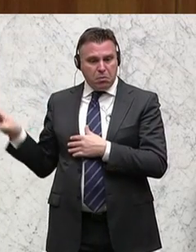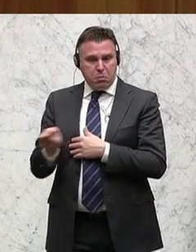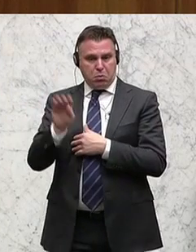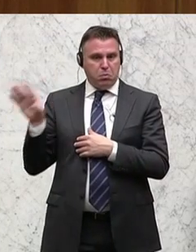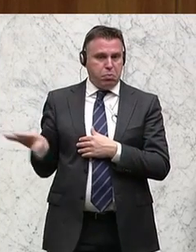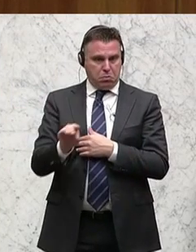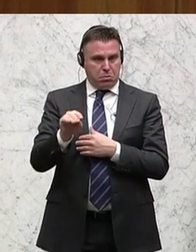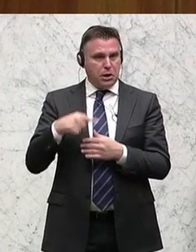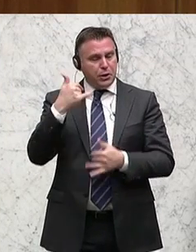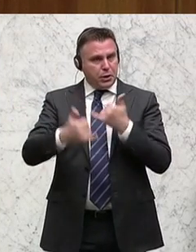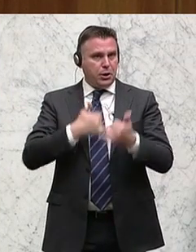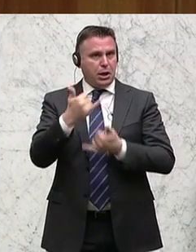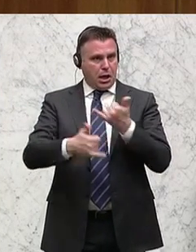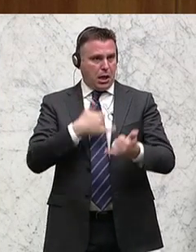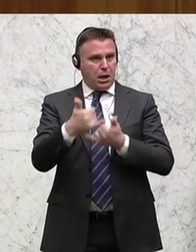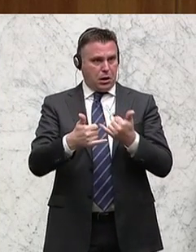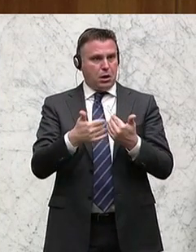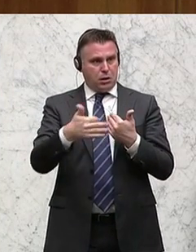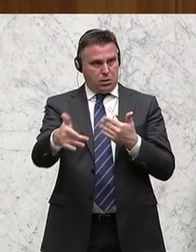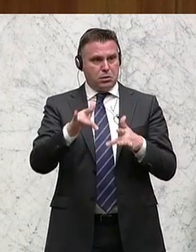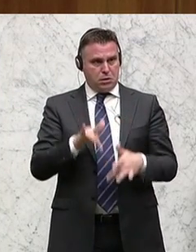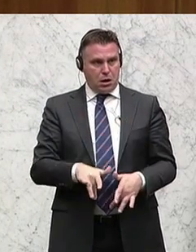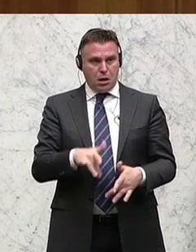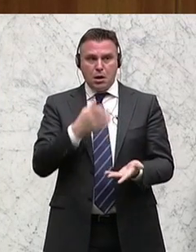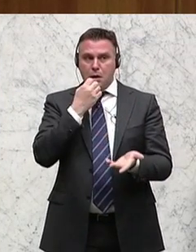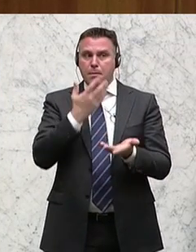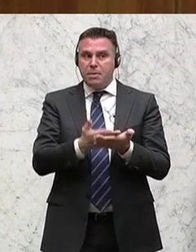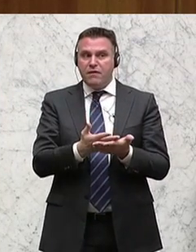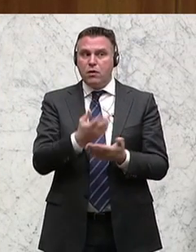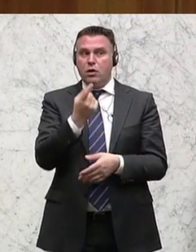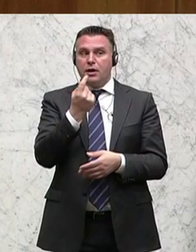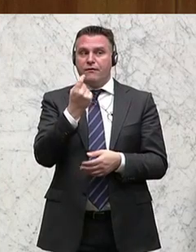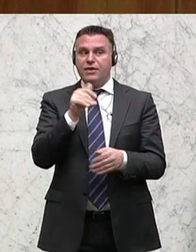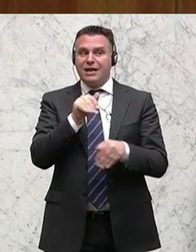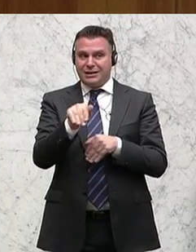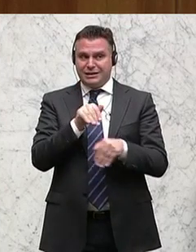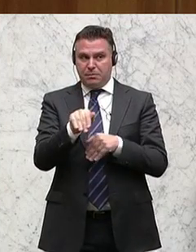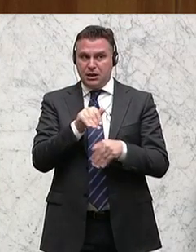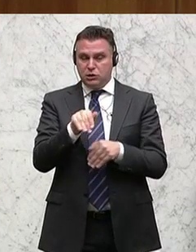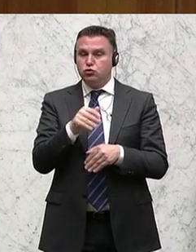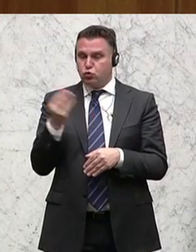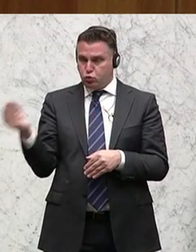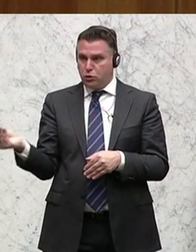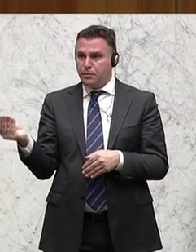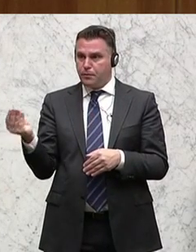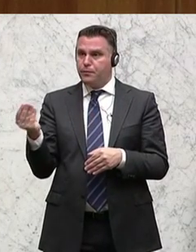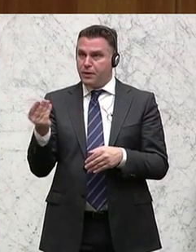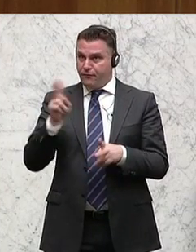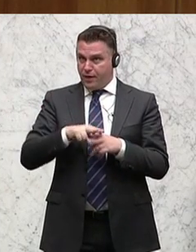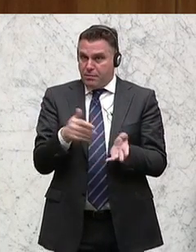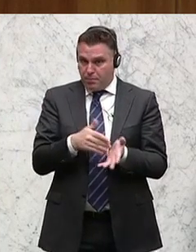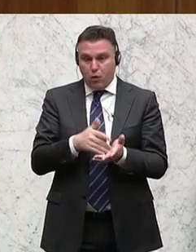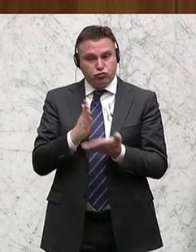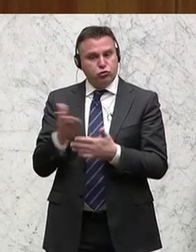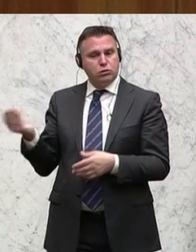ist für die nächsten Jahre sicher ausreichend. Die Bewilligung dafür, die der Finanzminister teilen muss, die haben wir für den Fall, dass das notwendig sein